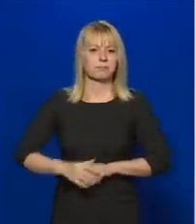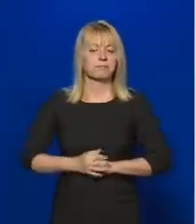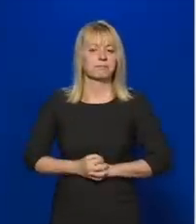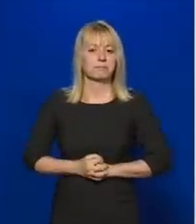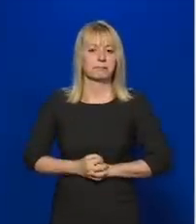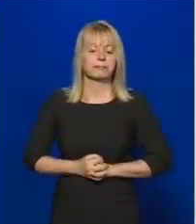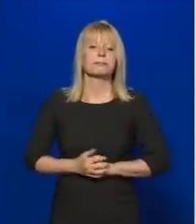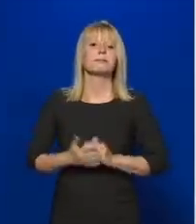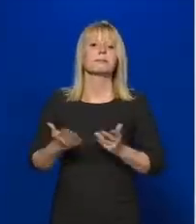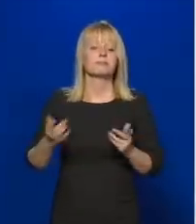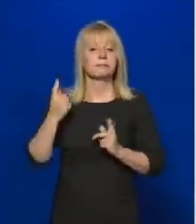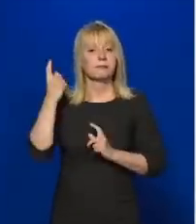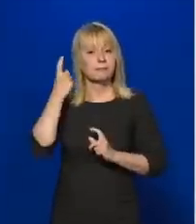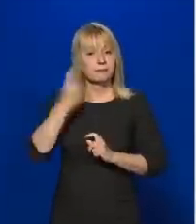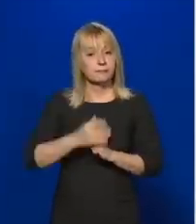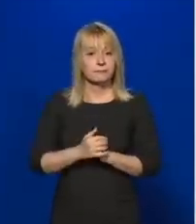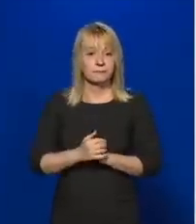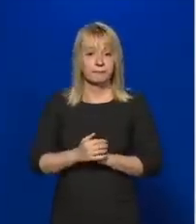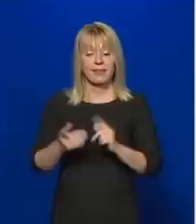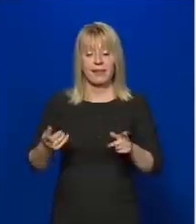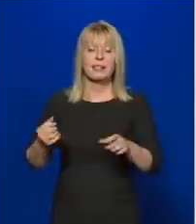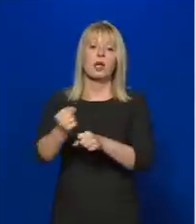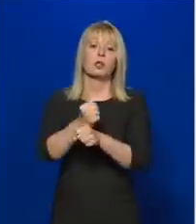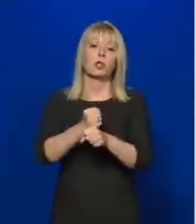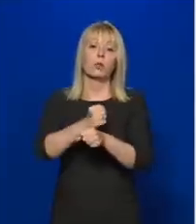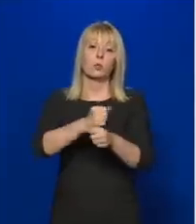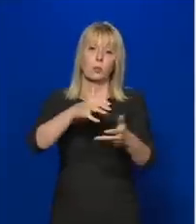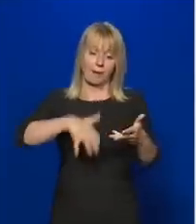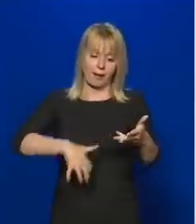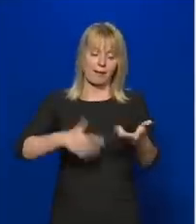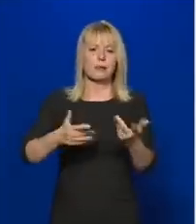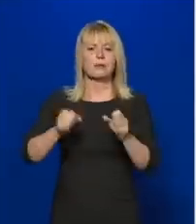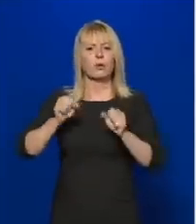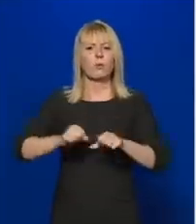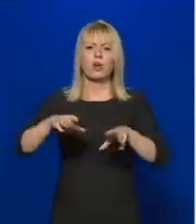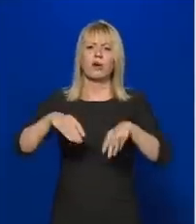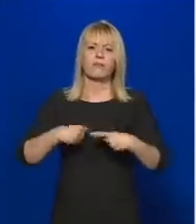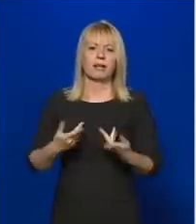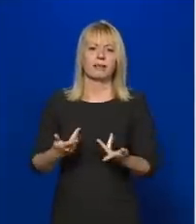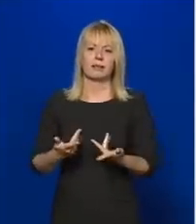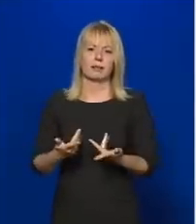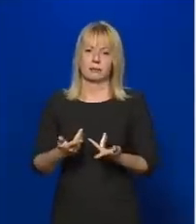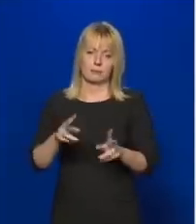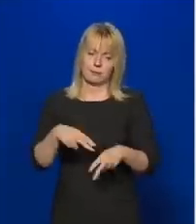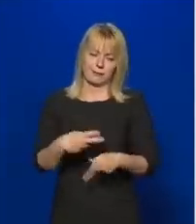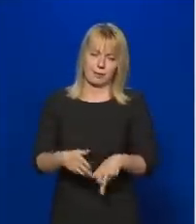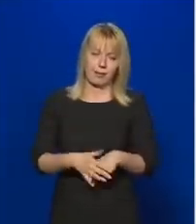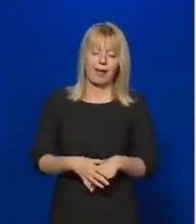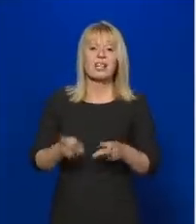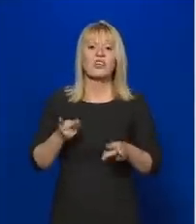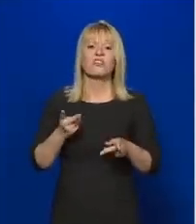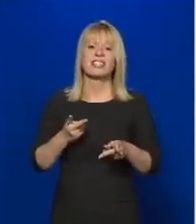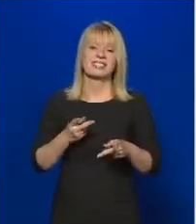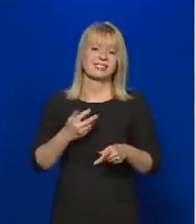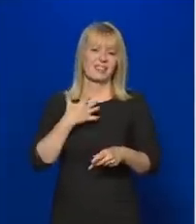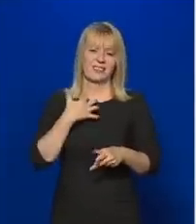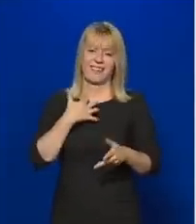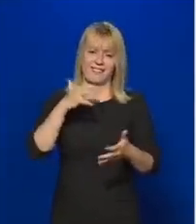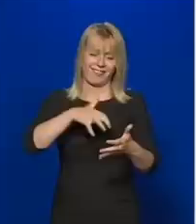Hát miután a tanulmányt nem lehet komolyan venni, mert olyan vicces állításokat tartalmaz, hogy ez